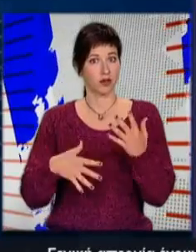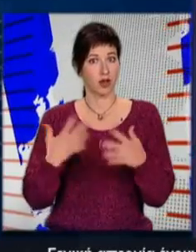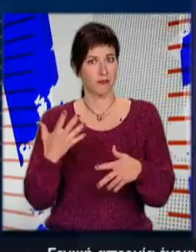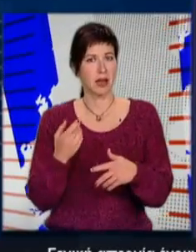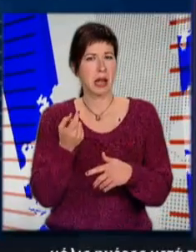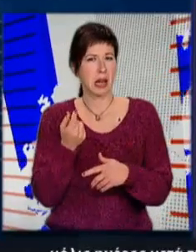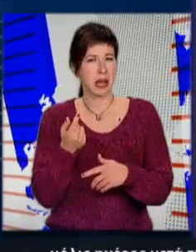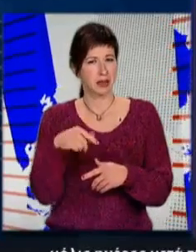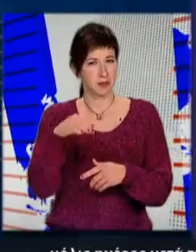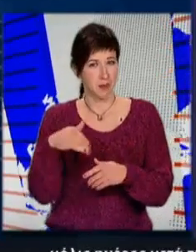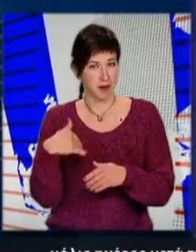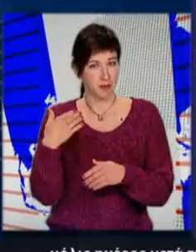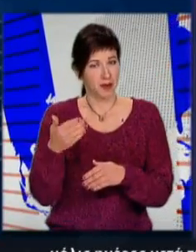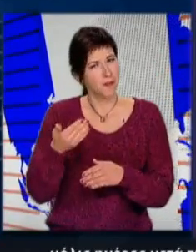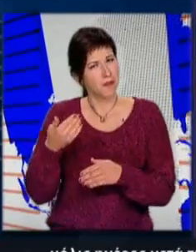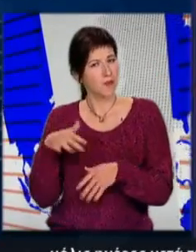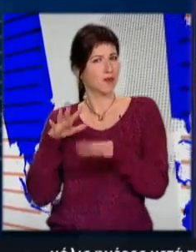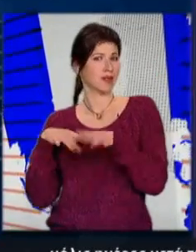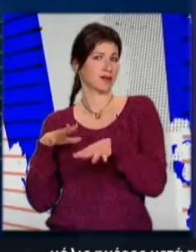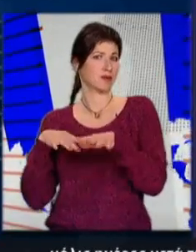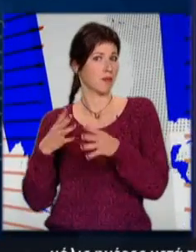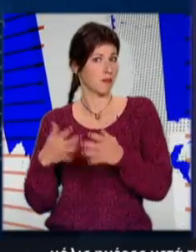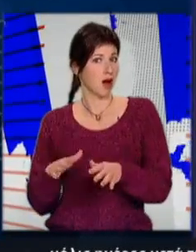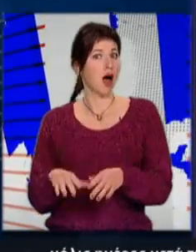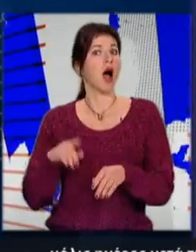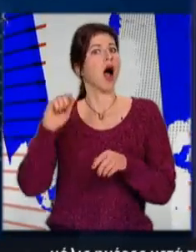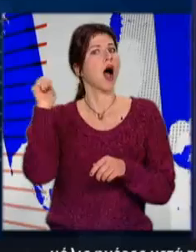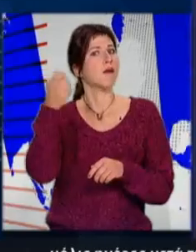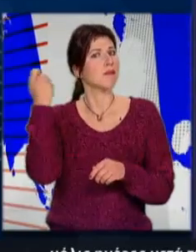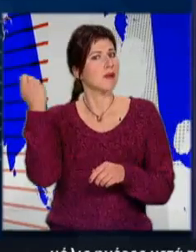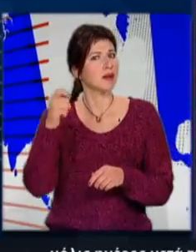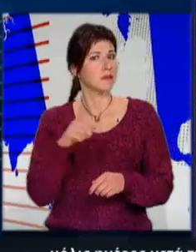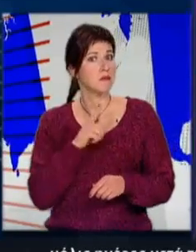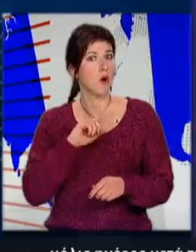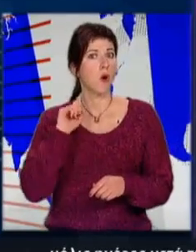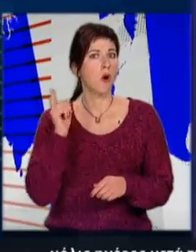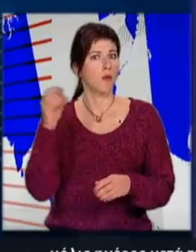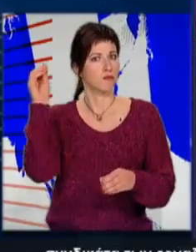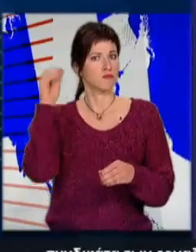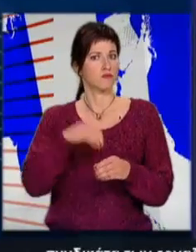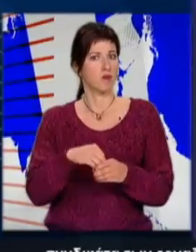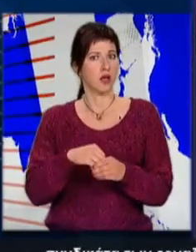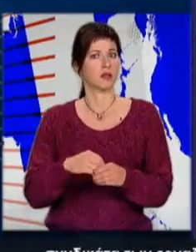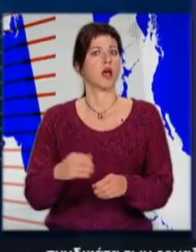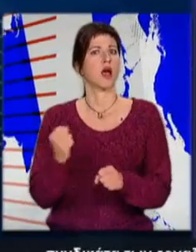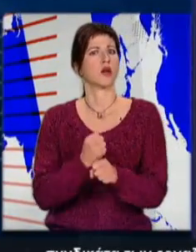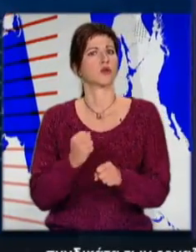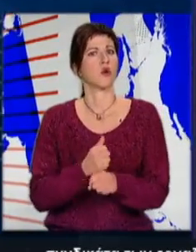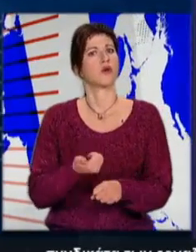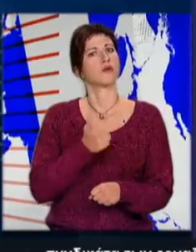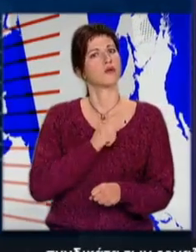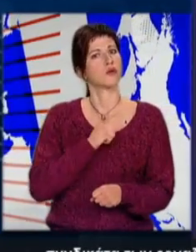λίγες μόλις ημέρες μετά την προηγούμενη κινητοποίηση. Στην απεργία αναμένεται να συμμετάσχουν όλα τα συνδικάτα των